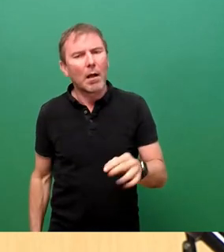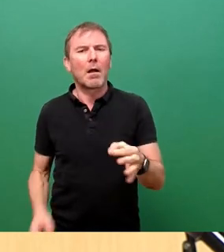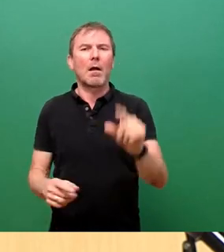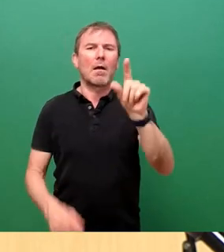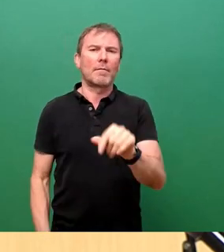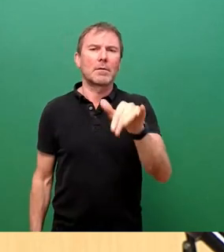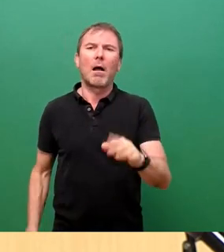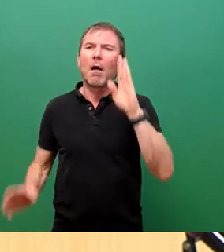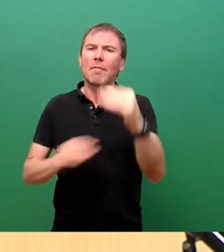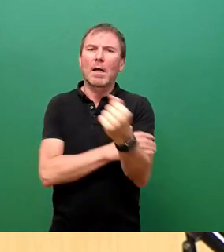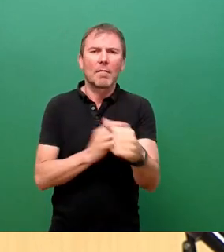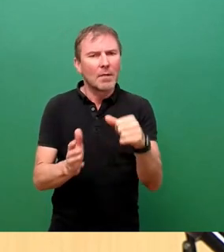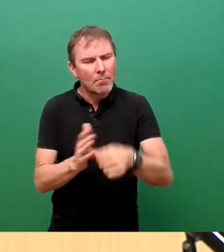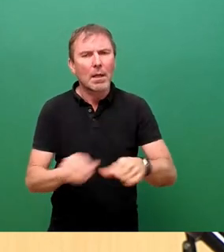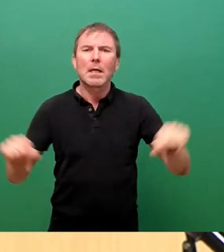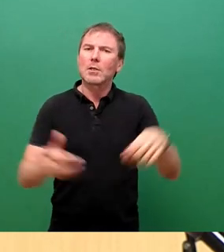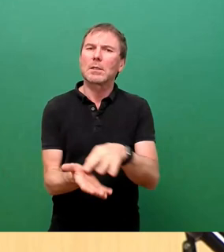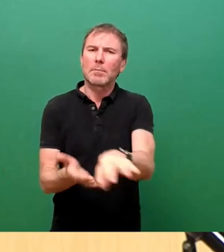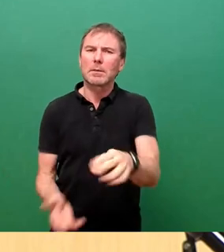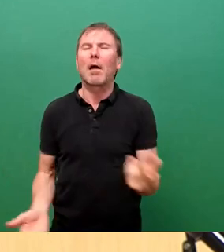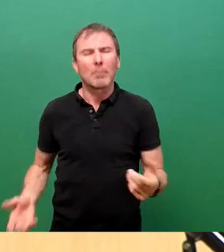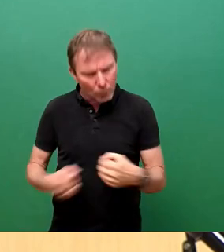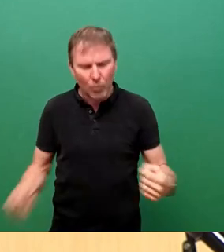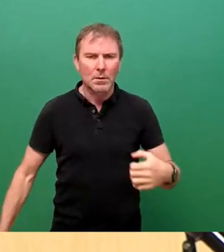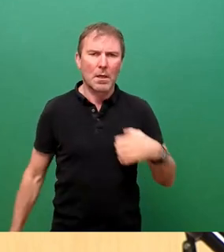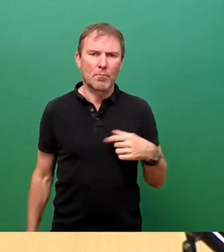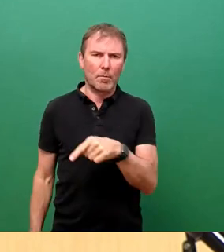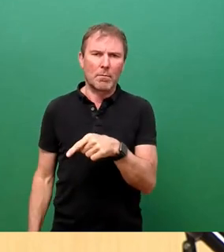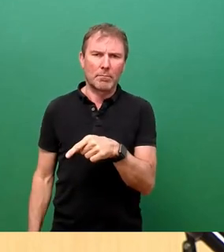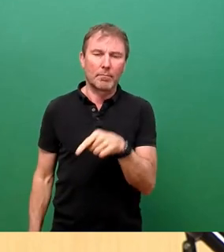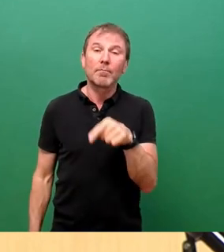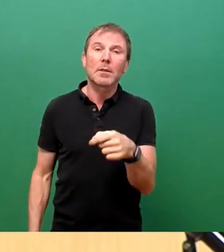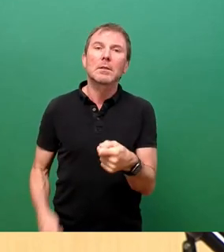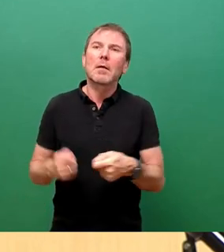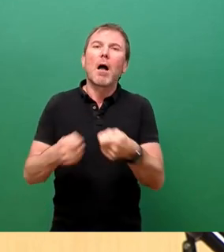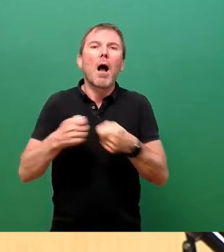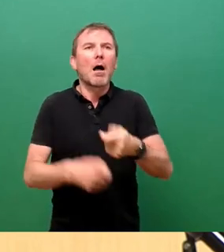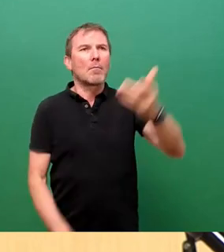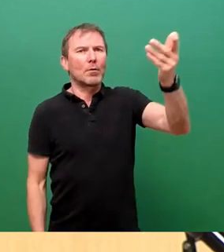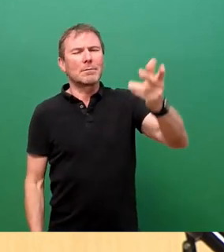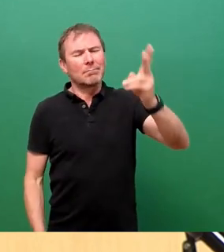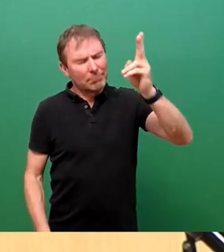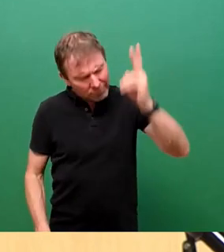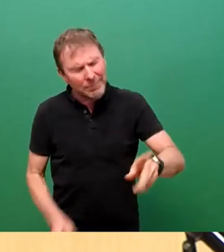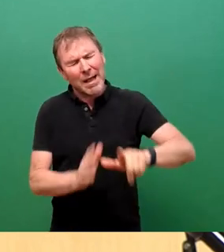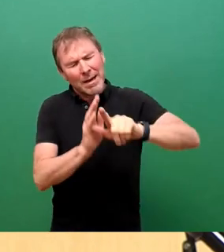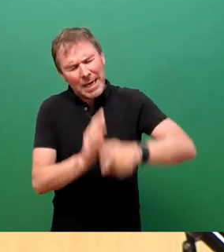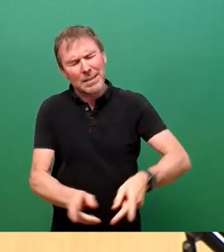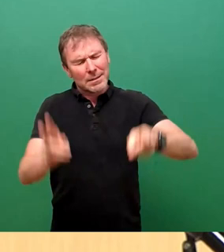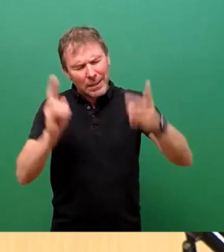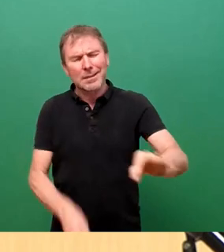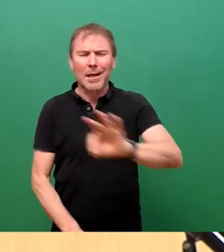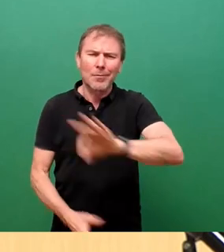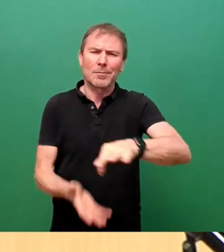Fachkräftemangel und schlechte Bezahlung tun ein Übriges. Aber das ist eher ein Appell an den Bund, endlich ein leistungsgerechtes und gut bezahltes System in der